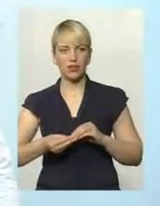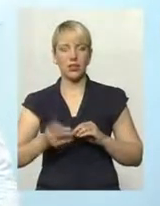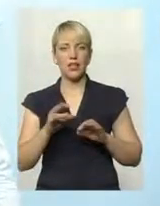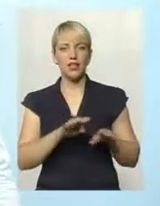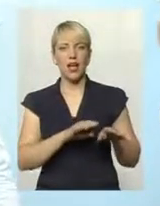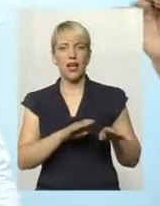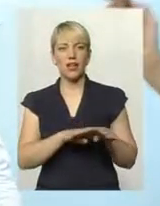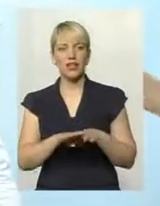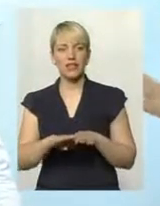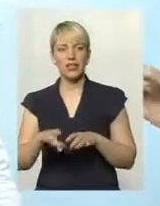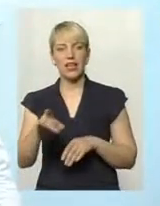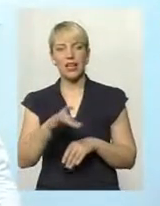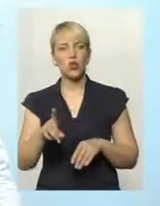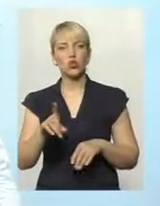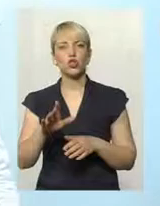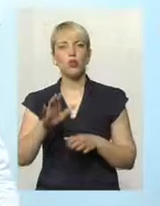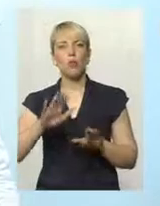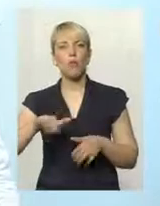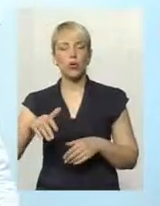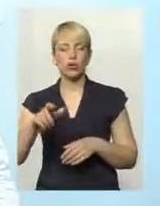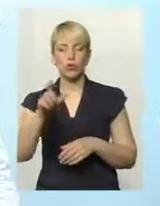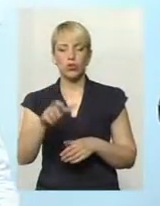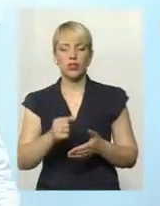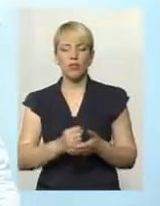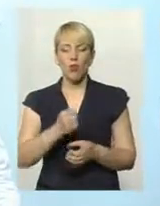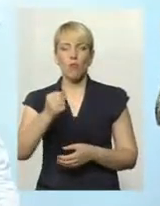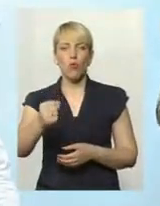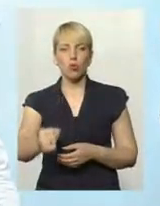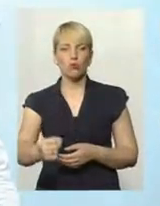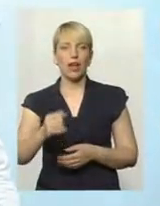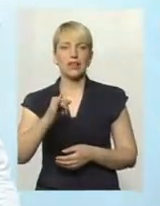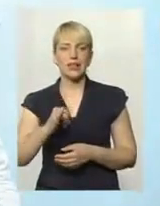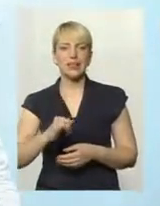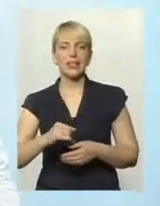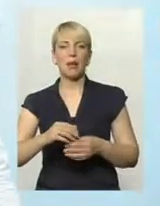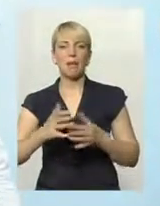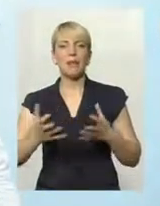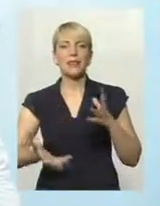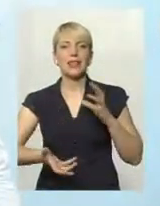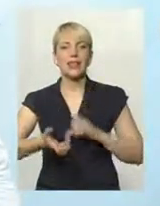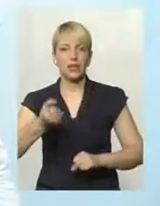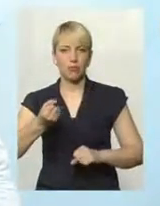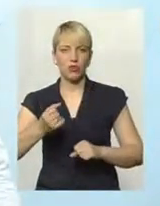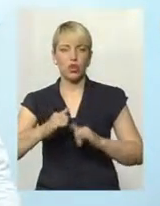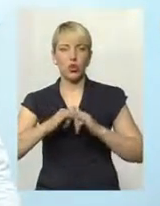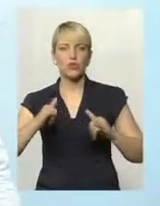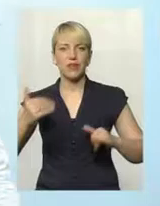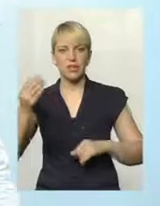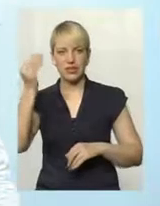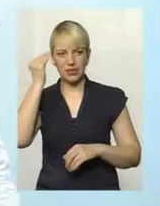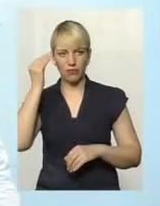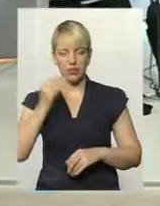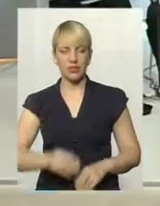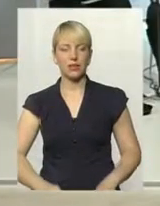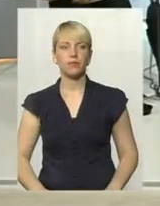рівні району, аби потім його далі просувати, підтримувати, розвивати його здібності? Давайте я